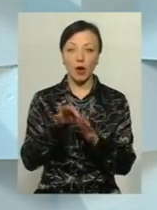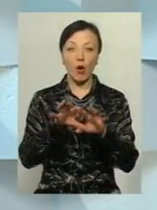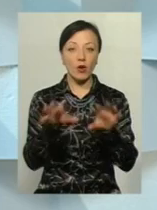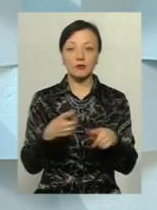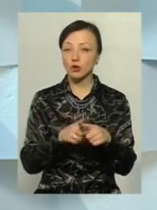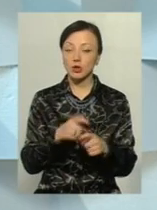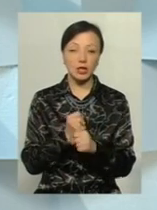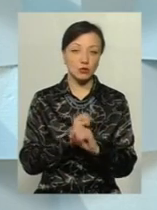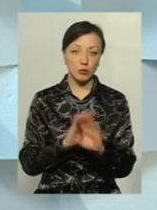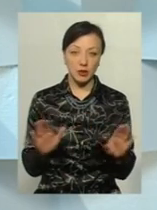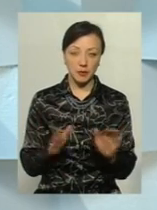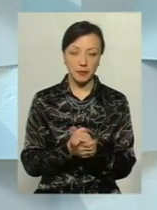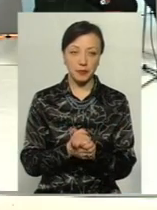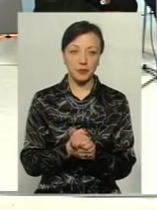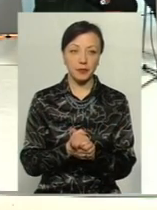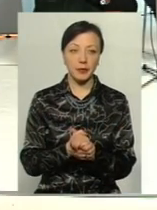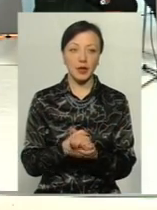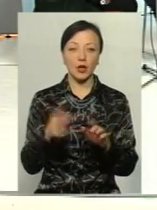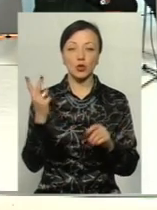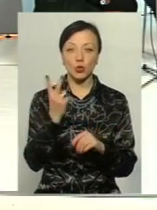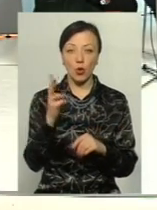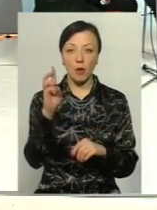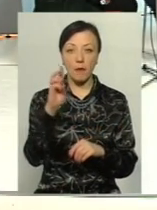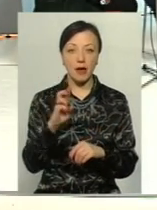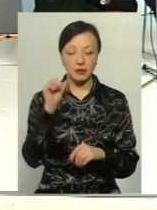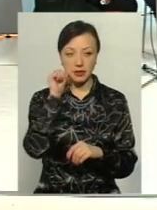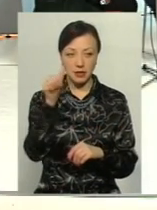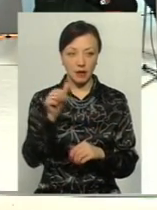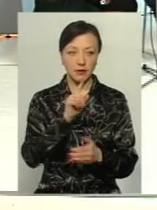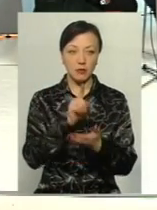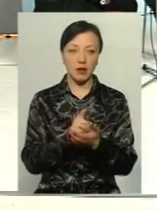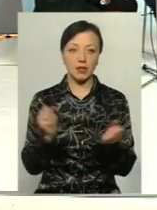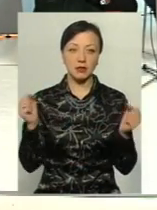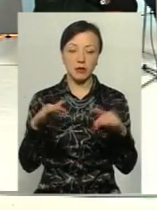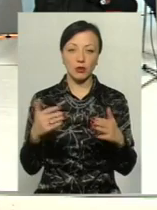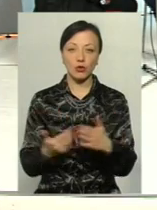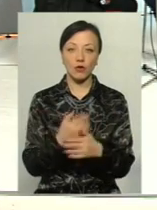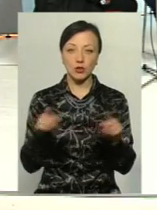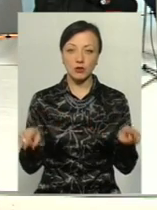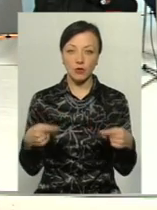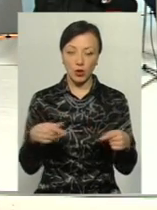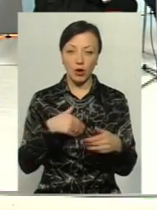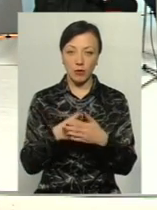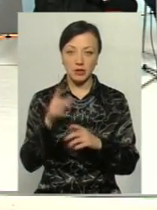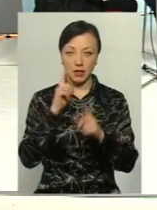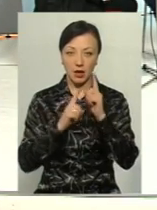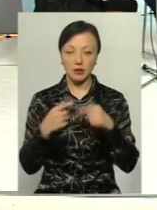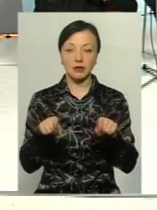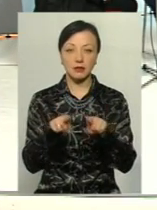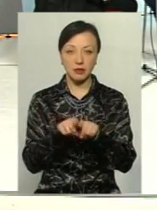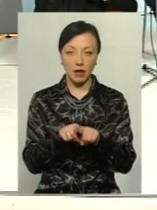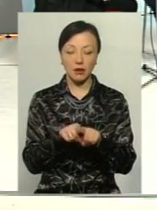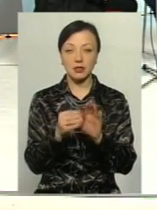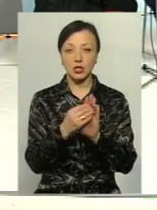вони цього не зробили. Наскільки мені відомо, 2 березня завтра має зібратися новостворена громадська рада, принаймні, так